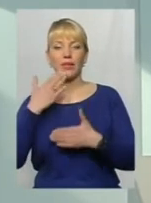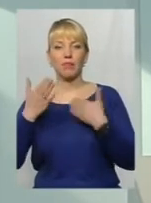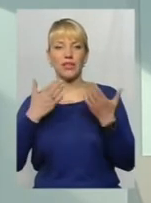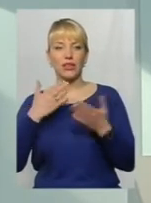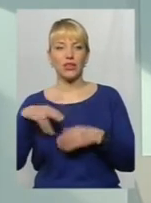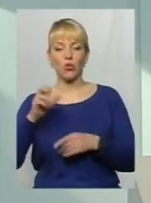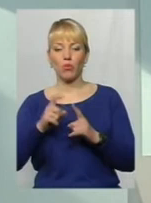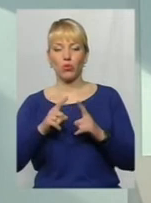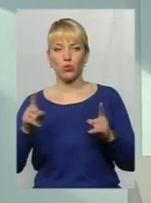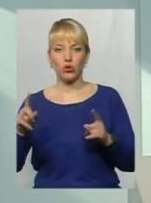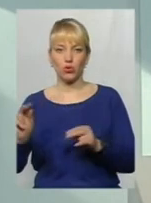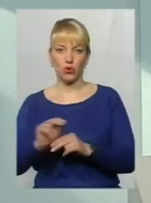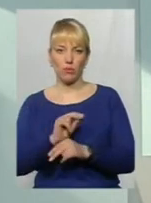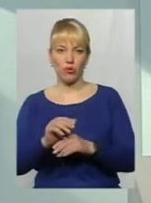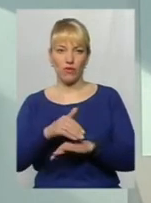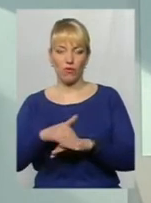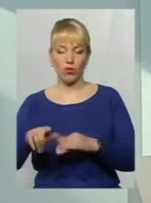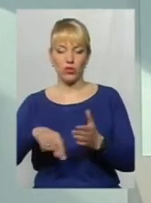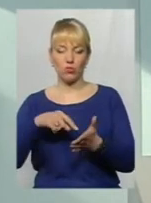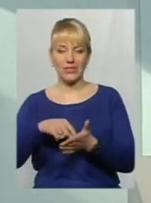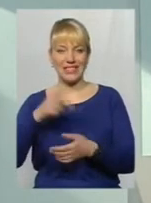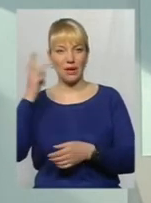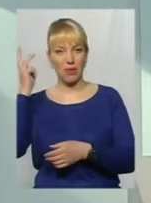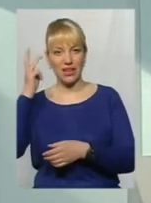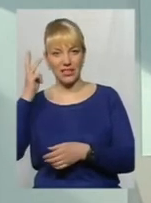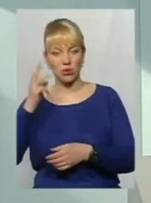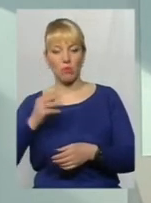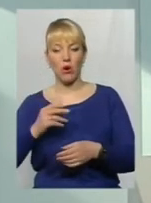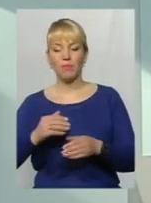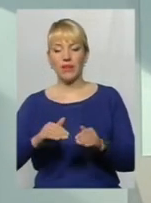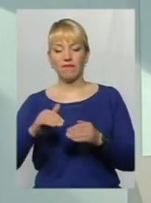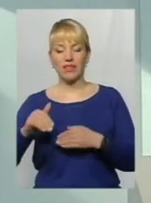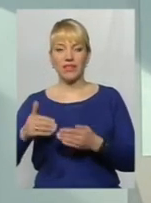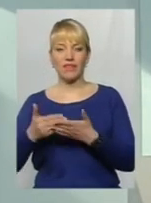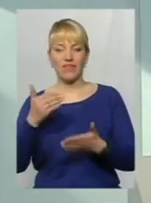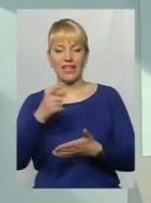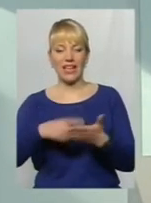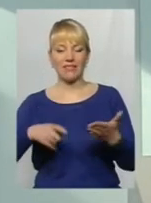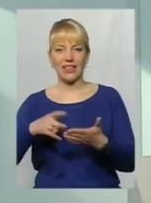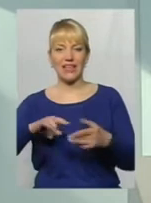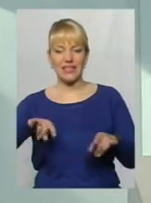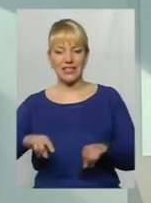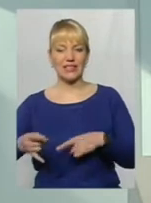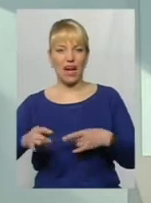поточного ремонту вулиць в місті Хмельницькому, відійти від ліквідації ямок, а